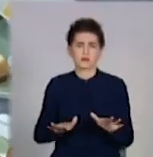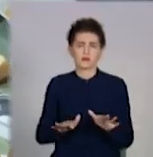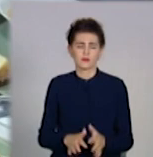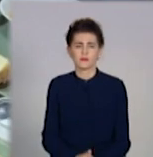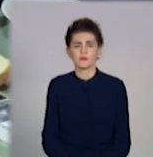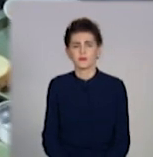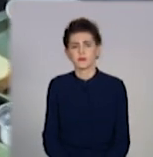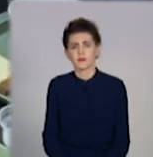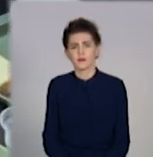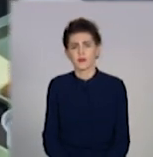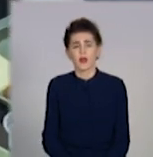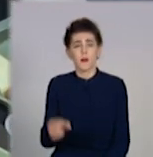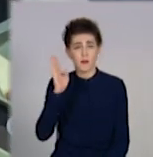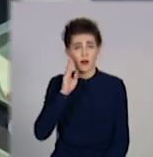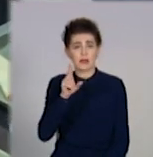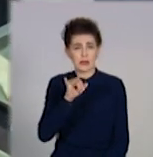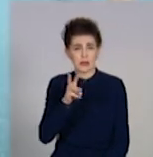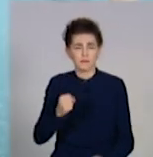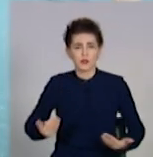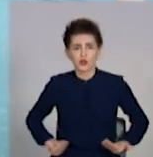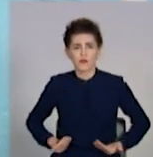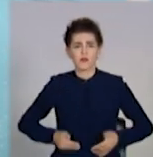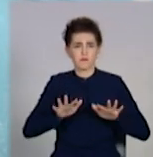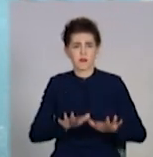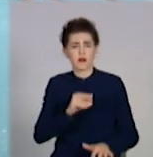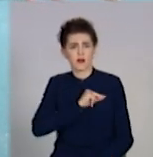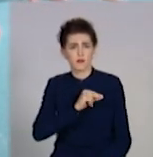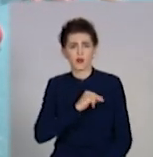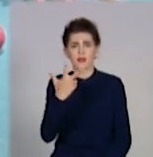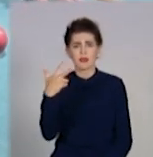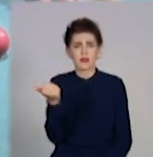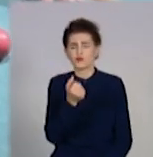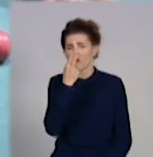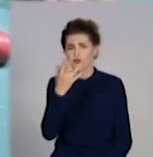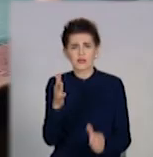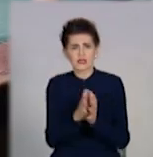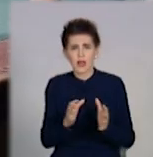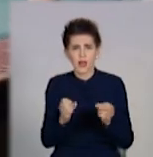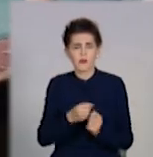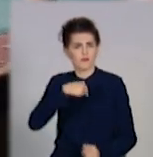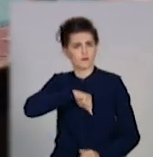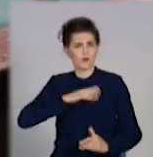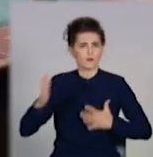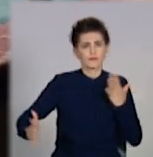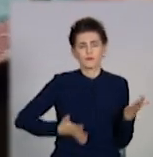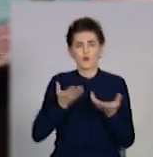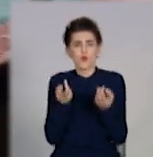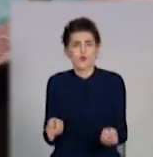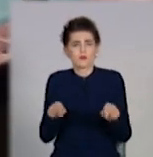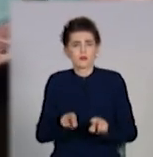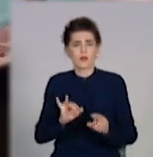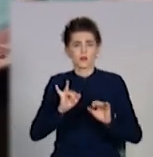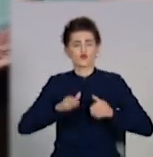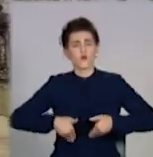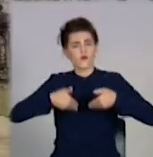Попри те, що Дмитро нині живе на роботі та вже за три тижні не бачить сім'ю, він не втрачає оптимізму. І навіть дає поради